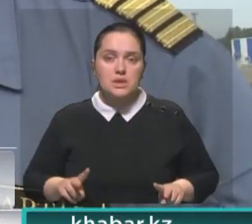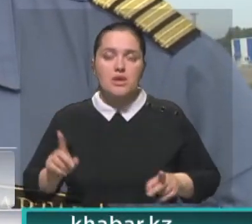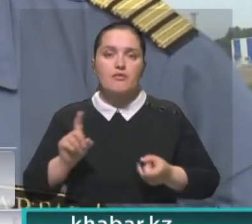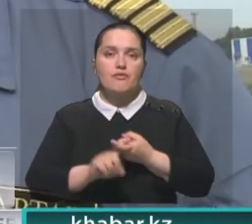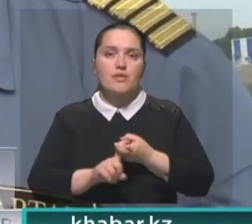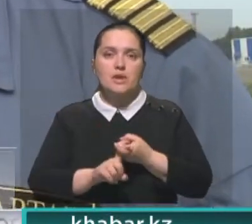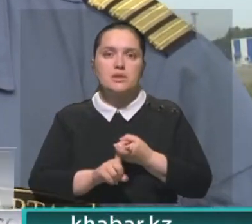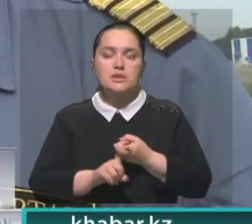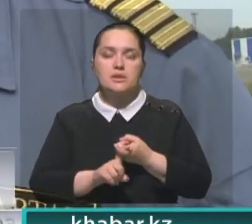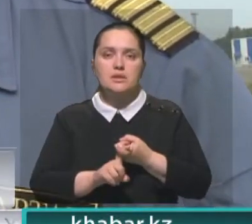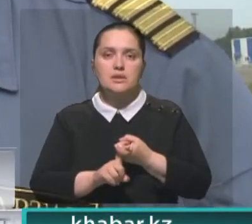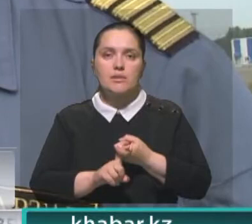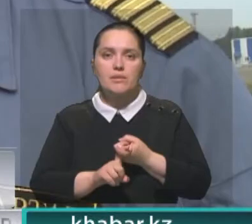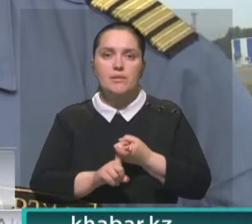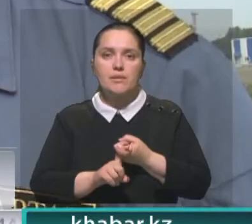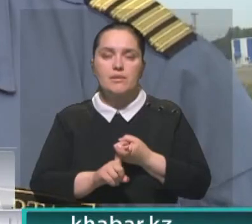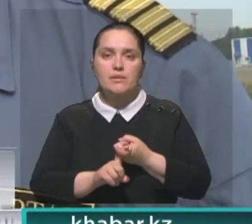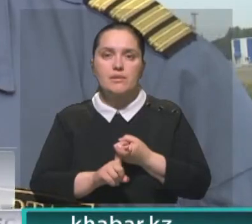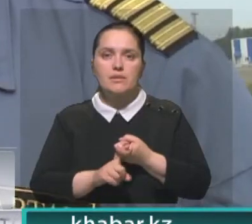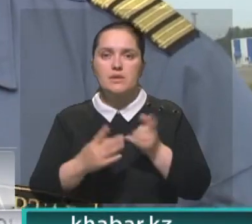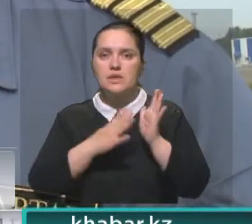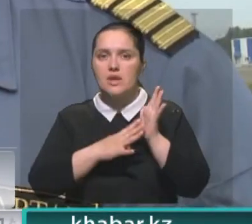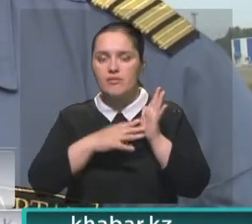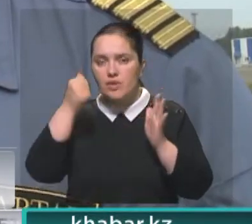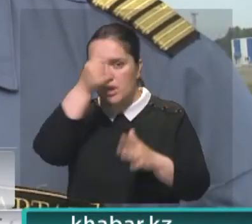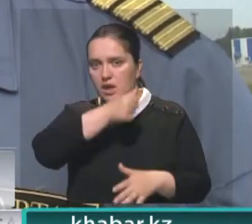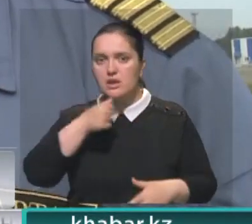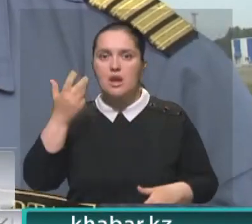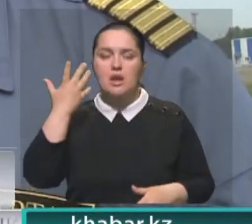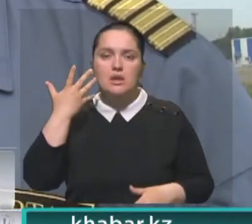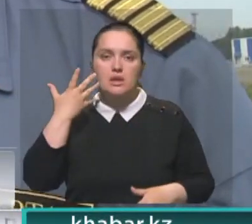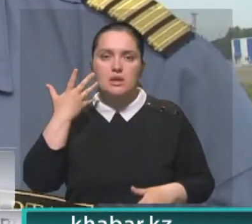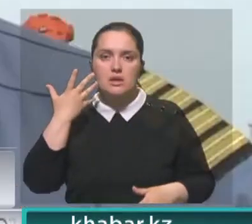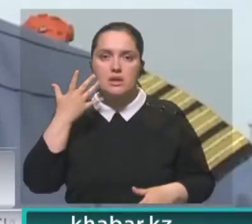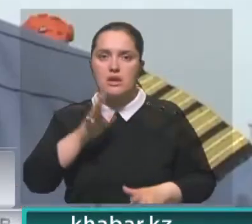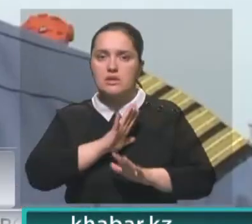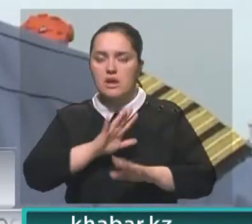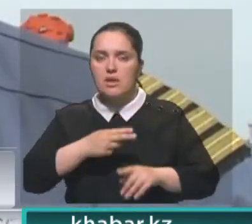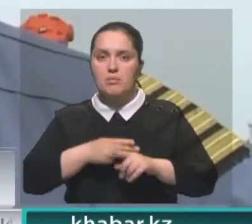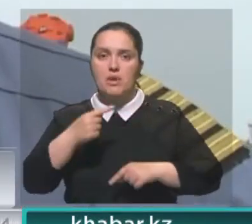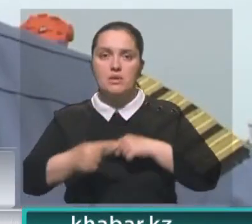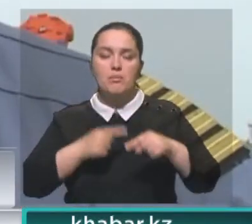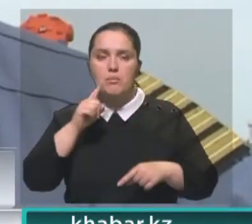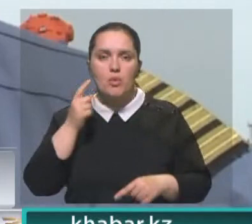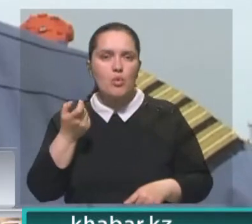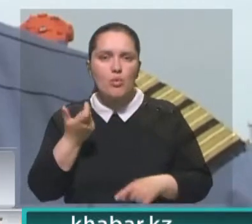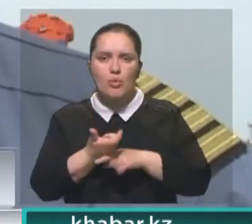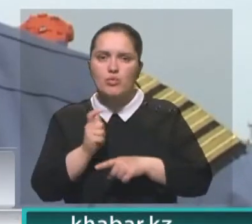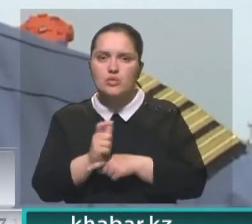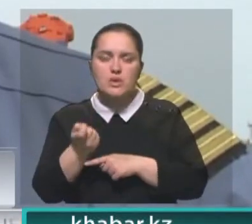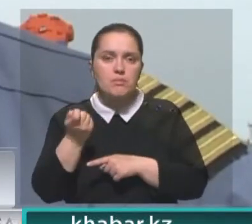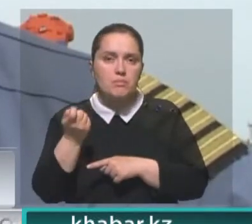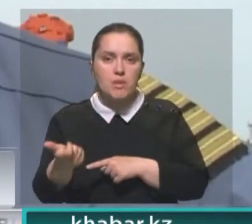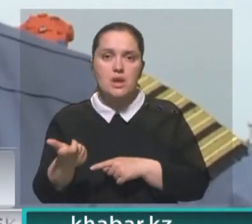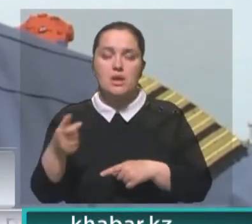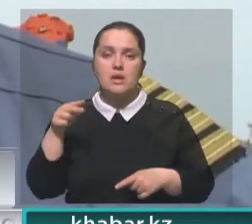связано, конечно, с трудными 90-ми годами, когда потерялась преимущественность поколений. А молодежи очень мало. В